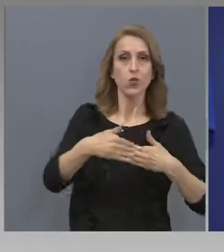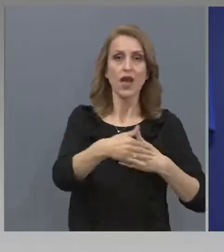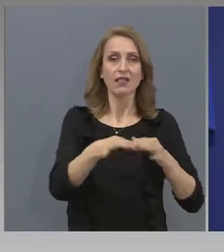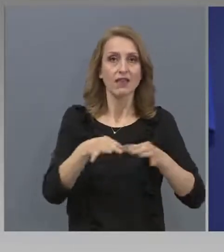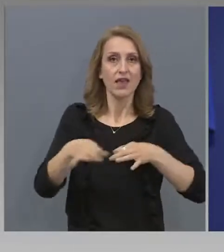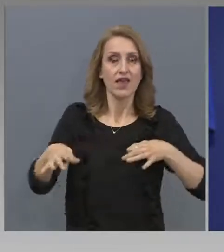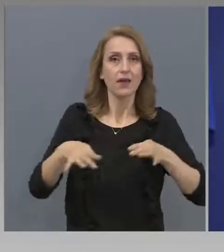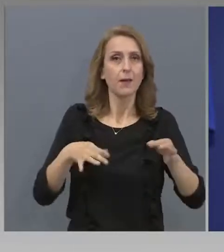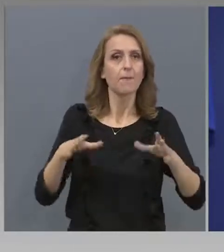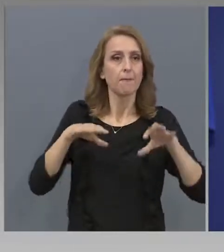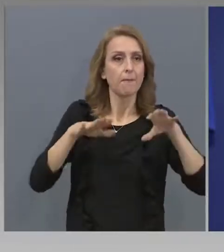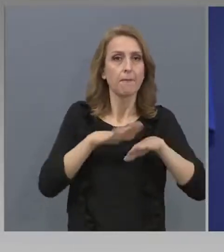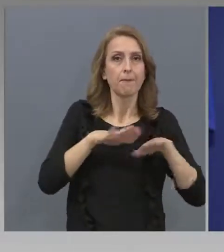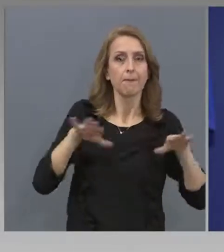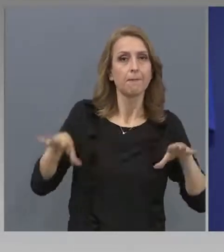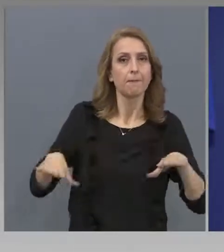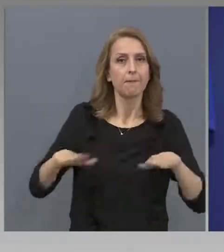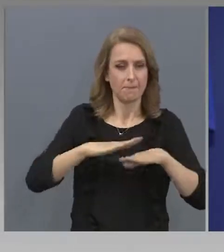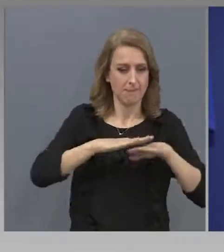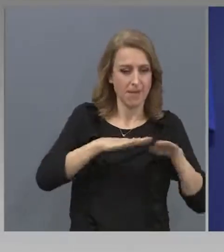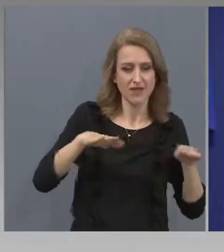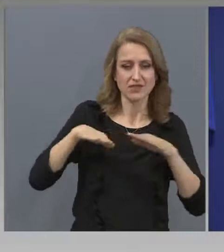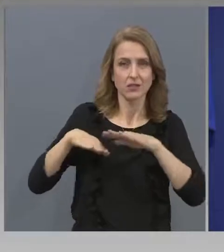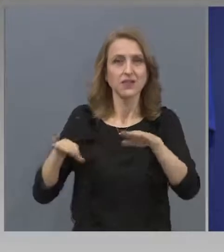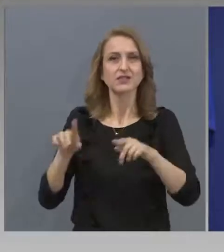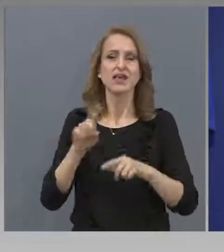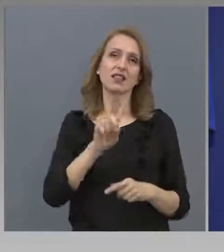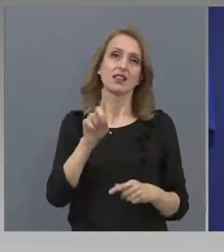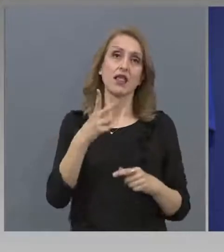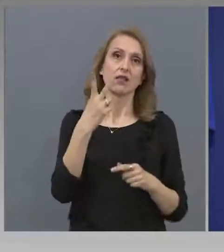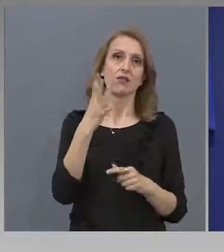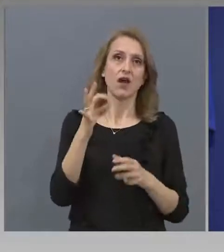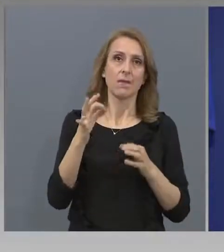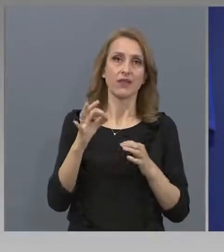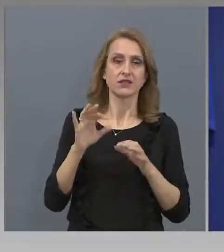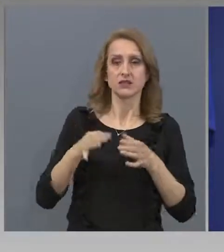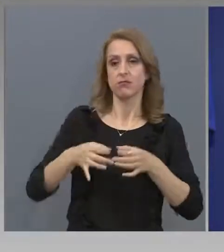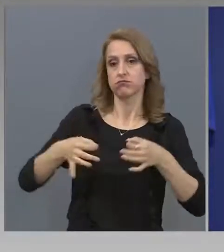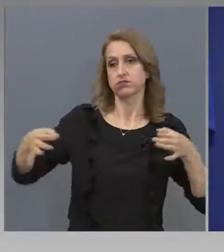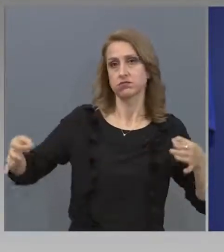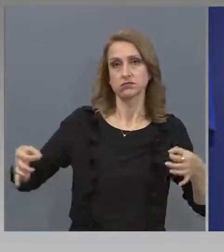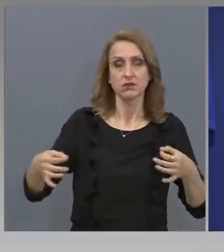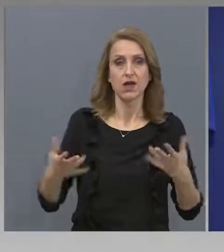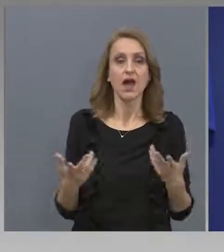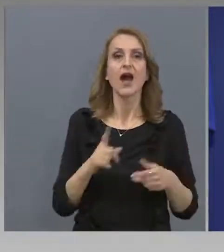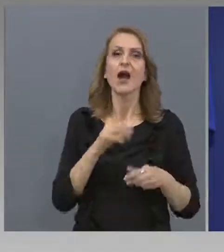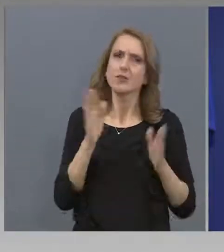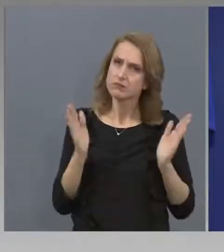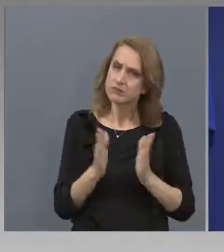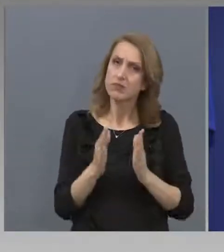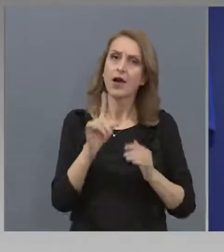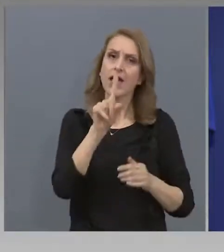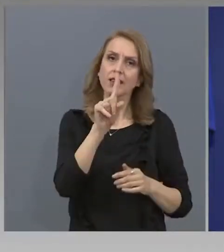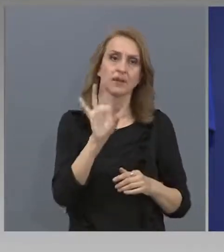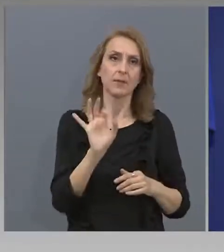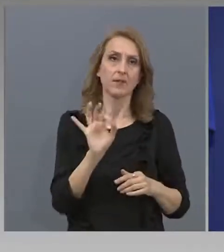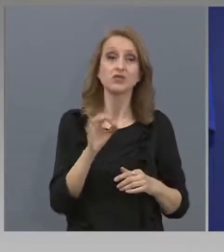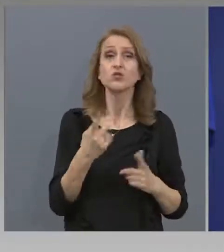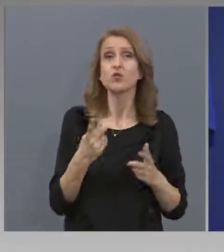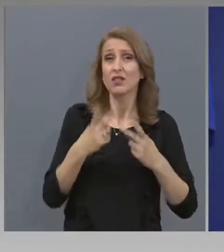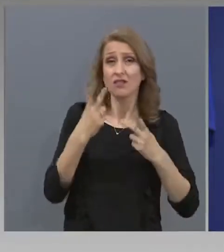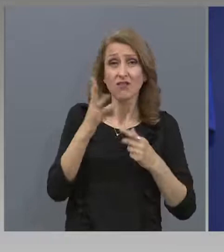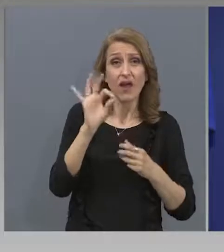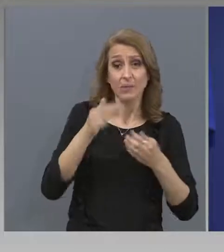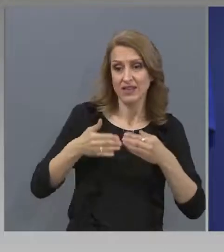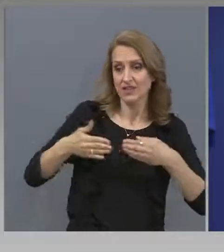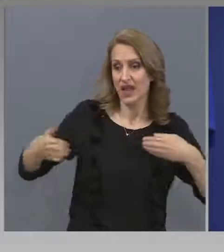заведения да бъде метъри 50, а не 2,50, тъй като при разстояние 2,50 реално става нерентабилно използването